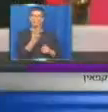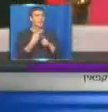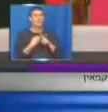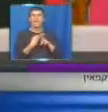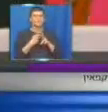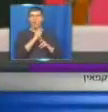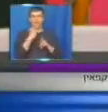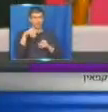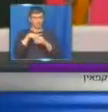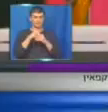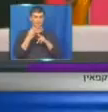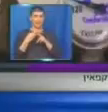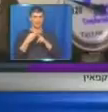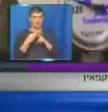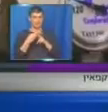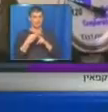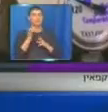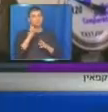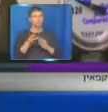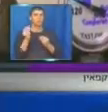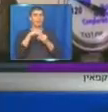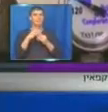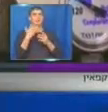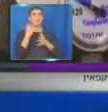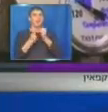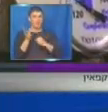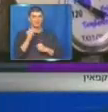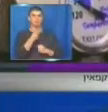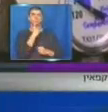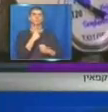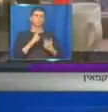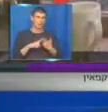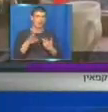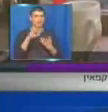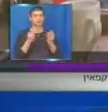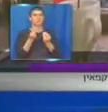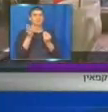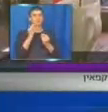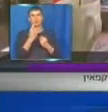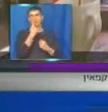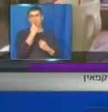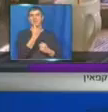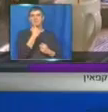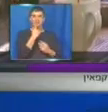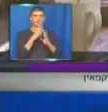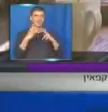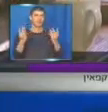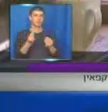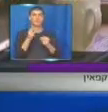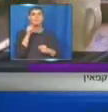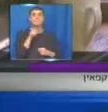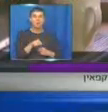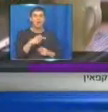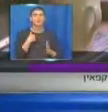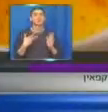הוא מכיל קפה עצמו, לא רק את הקפאין, אלא יש גם חלב, יש גם סוכר, יש גם אלמנטים של ריח, של טעם וכדומה. כאן